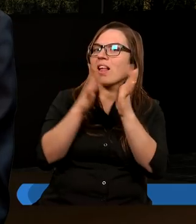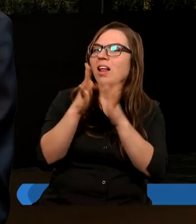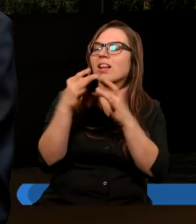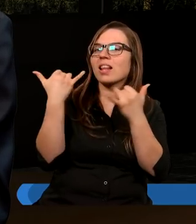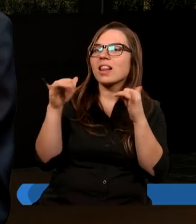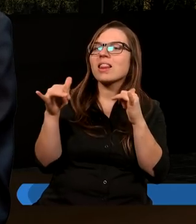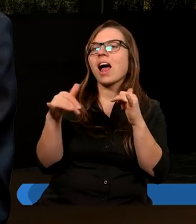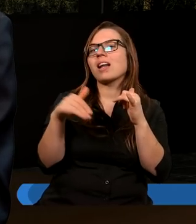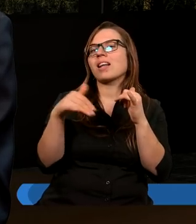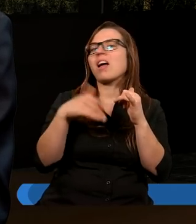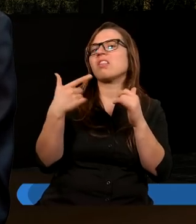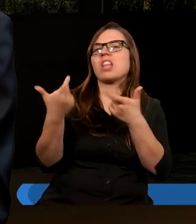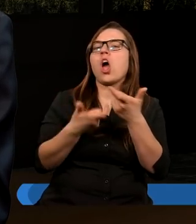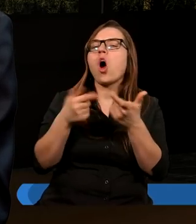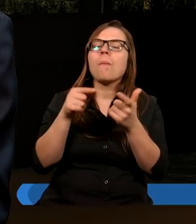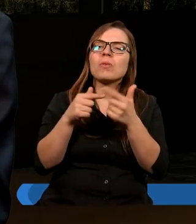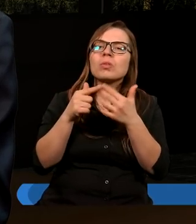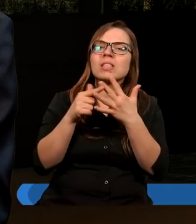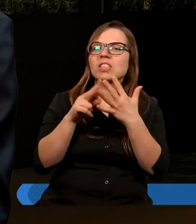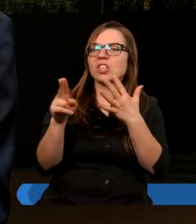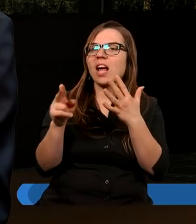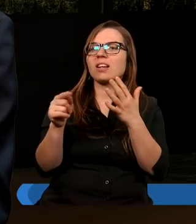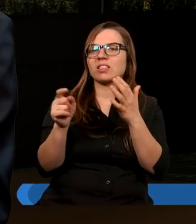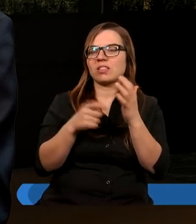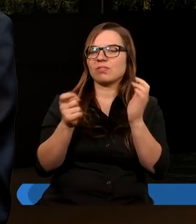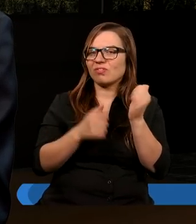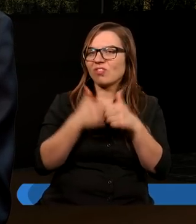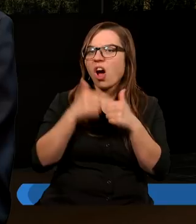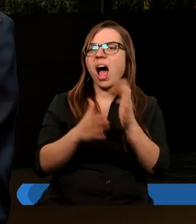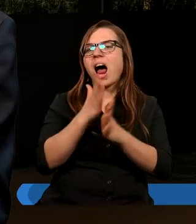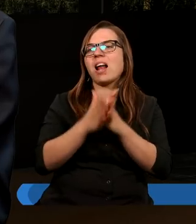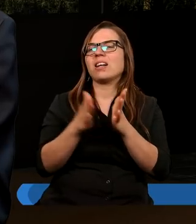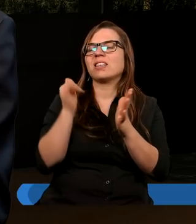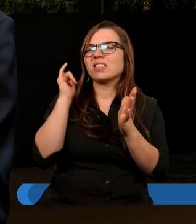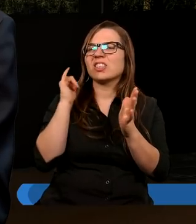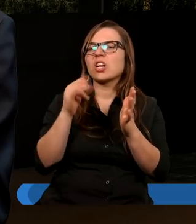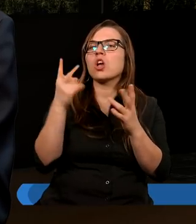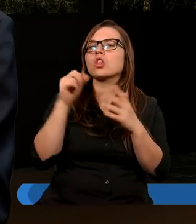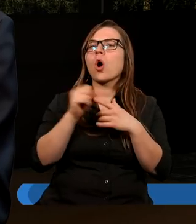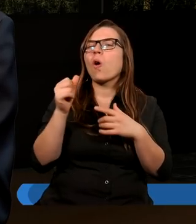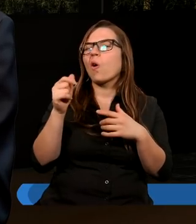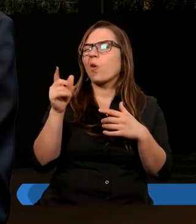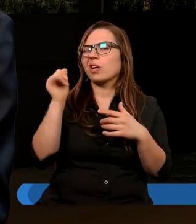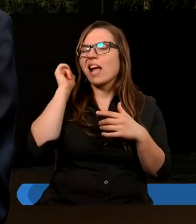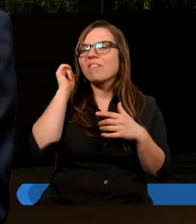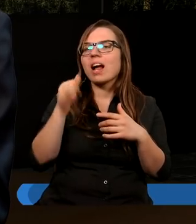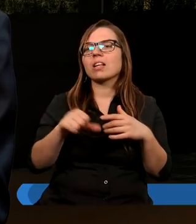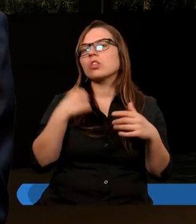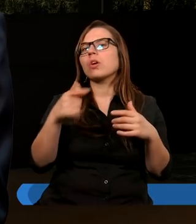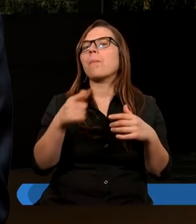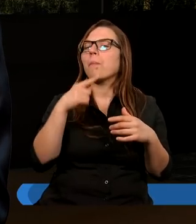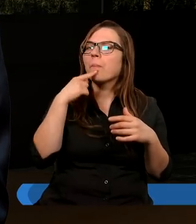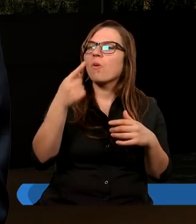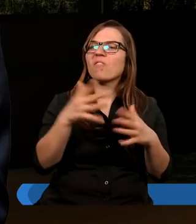Nie czynił tych bariery. Jeszcze czytamy, że do niewiasty syrofenickiej powiedział,